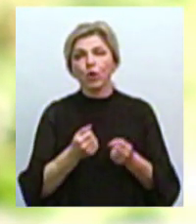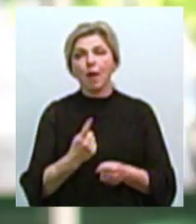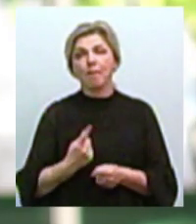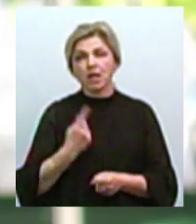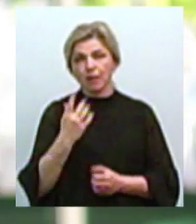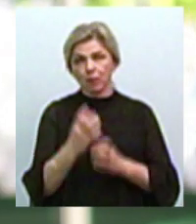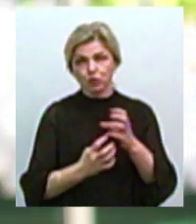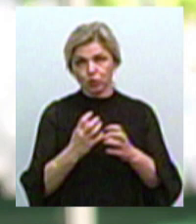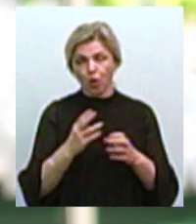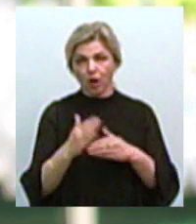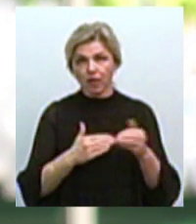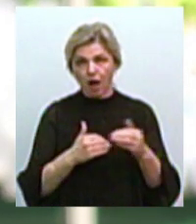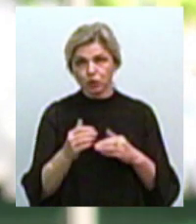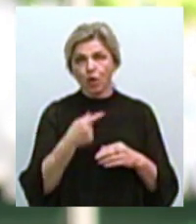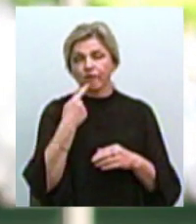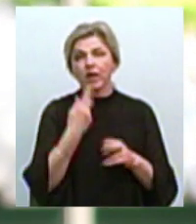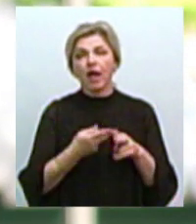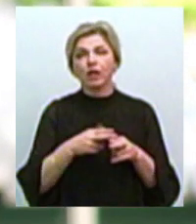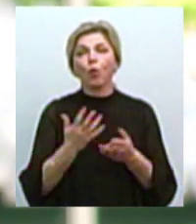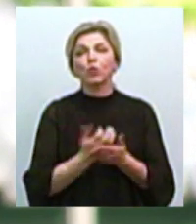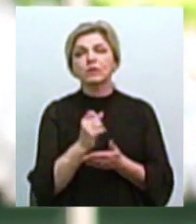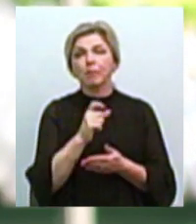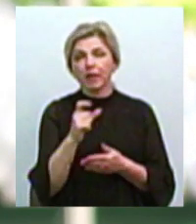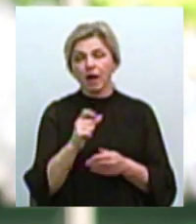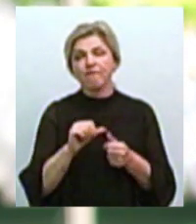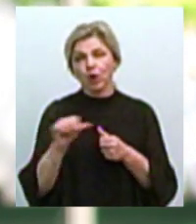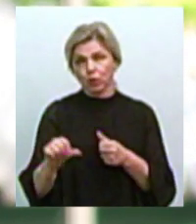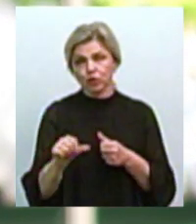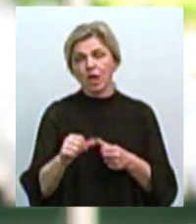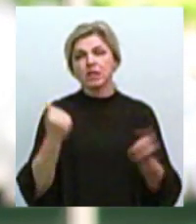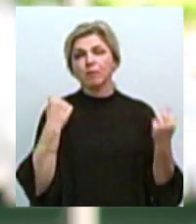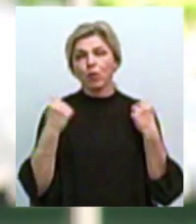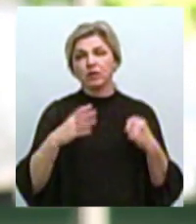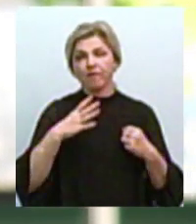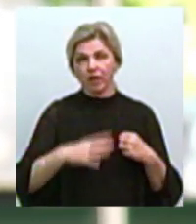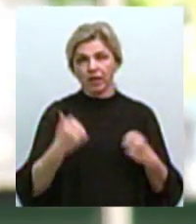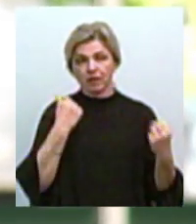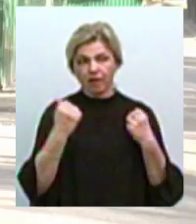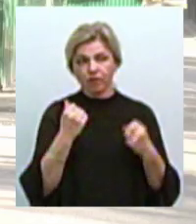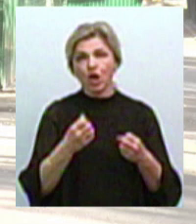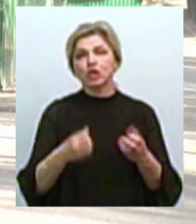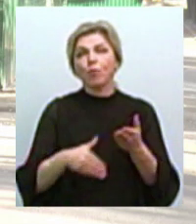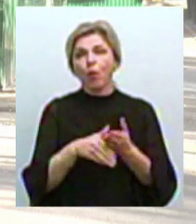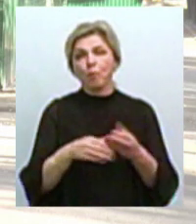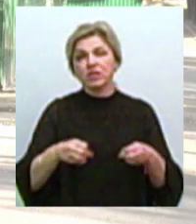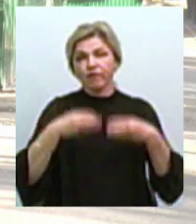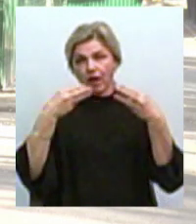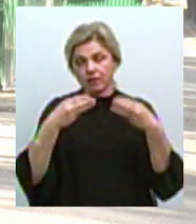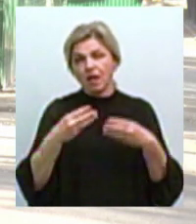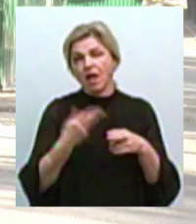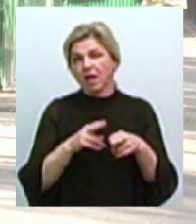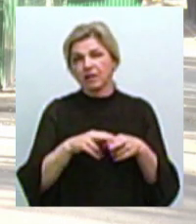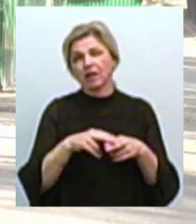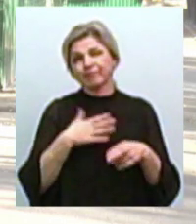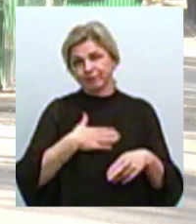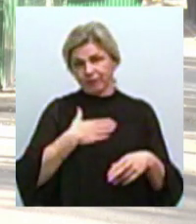класу. Говорить, цей успіх – скоріше виключення. Спортсмен змушений тренуватися за допомогою відеозв'язку, а це не найкращим чином впливає на